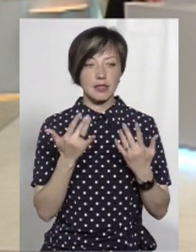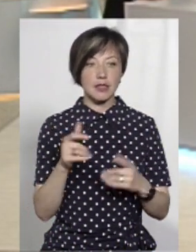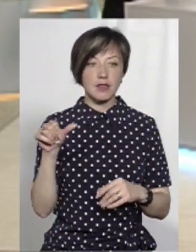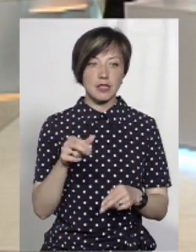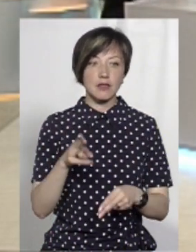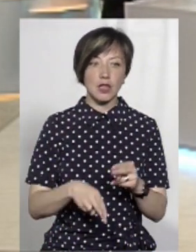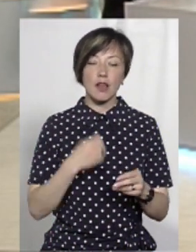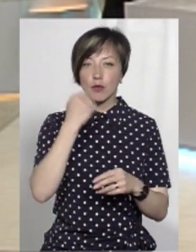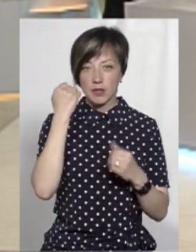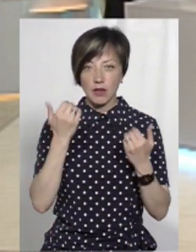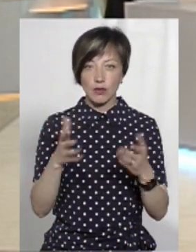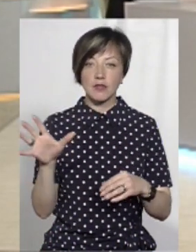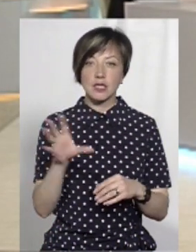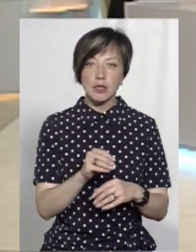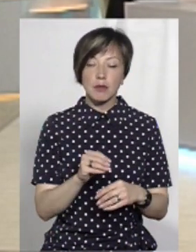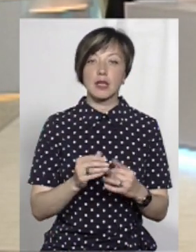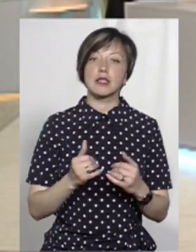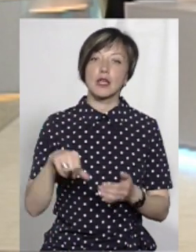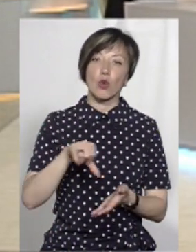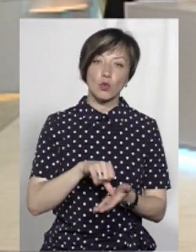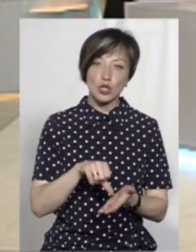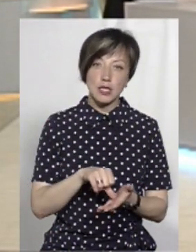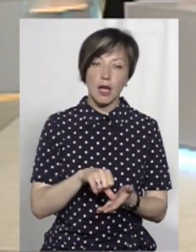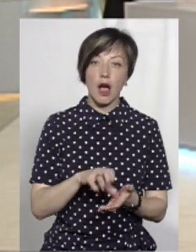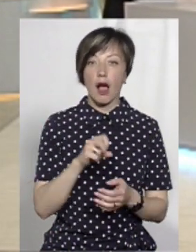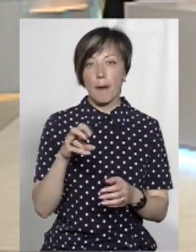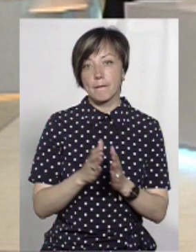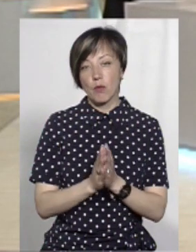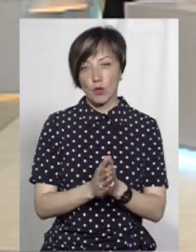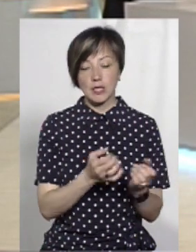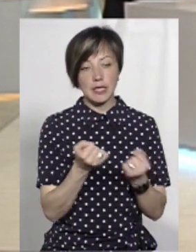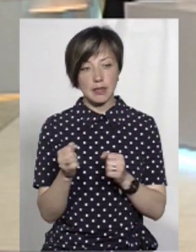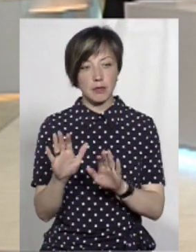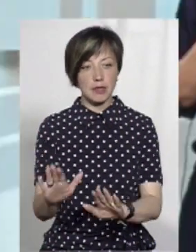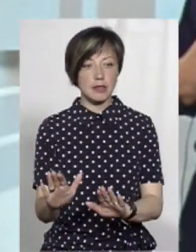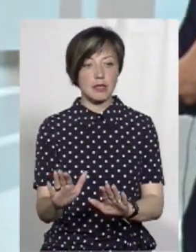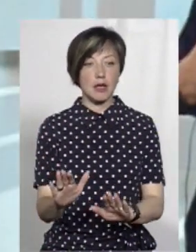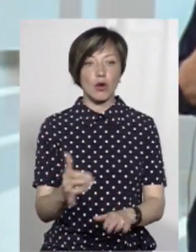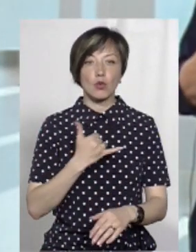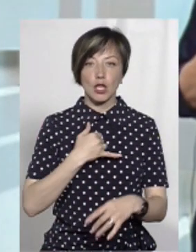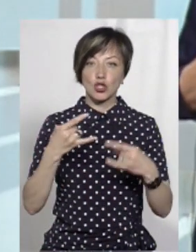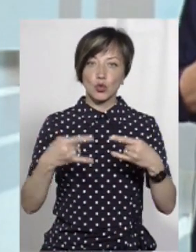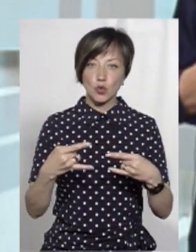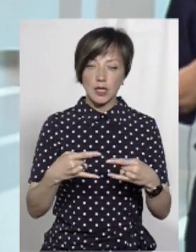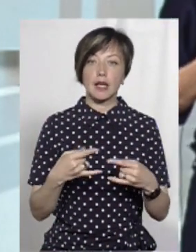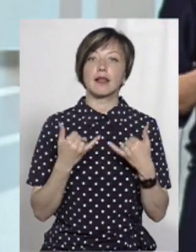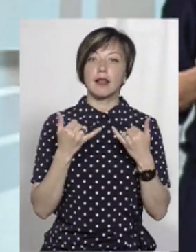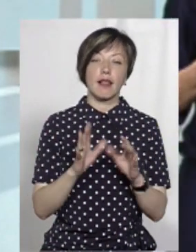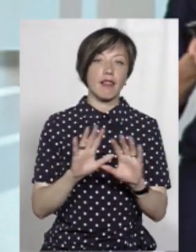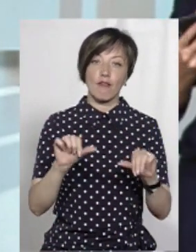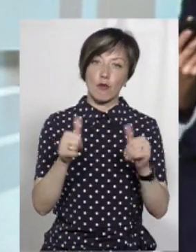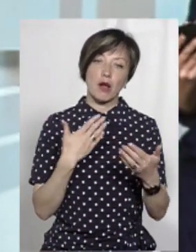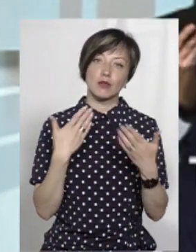хвилинки до завершення, я вам дякую всім, панове, за участь, але попрошу затриматися буквально ще ненадовго у нашій студії, уже для